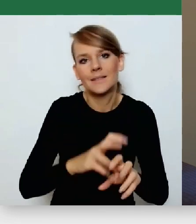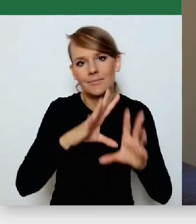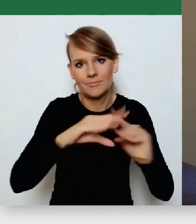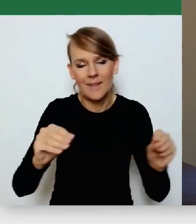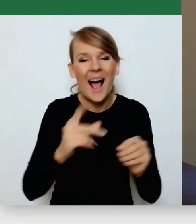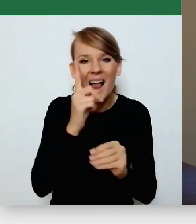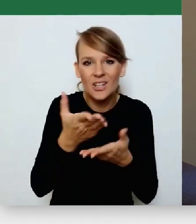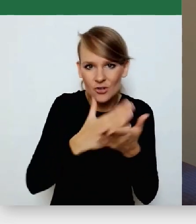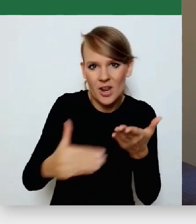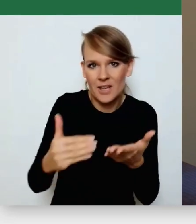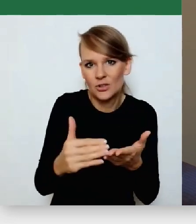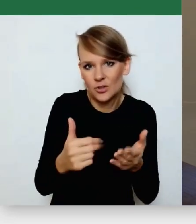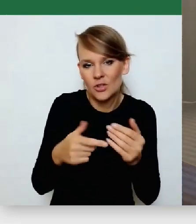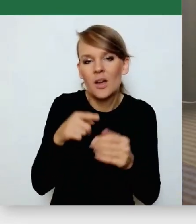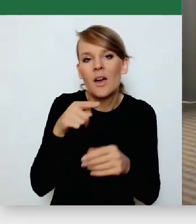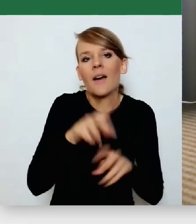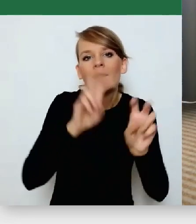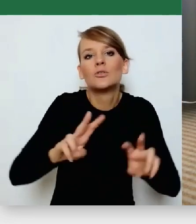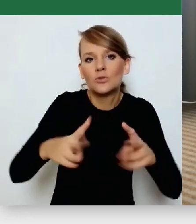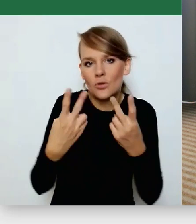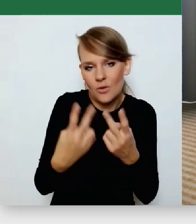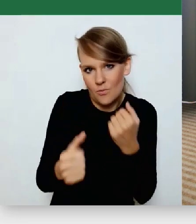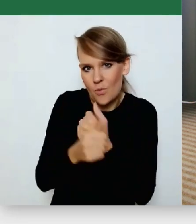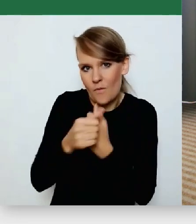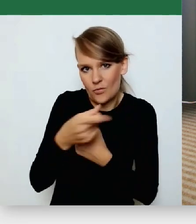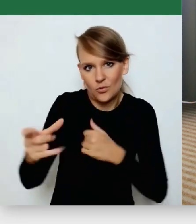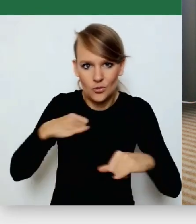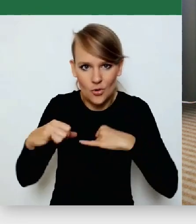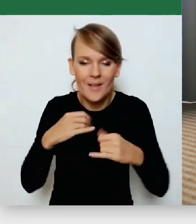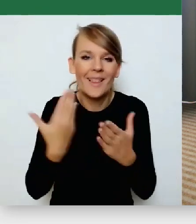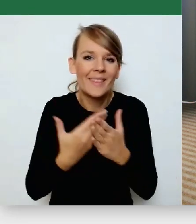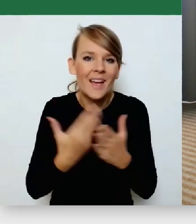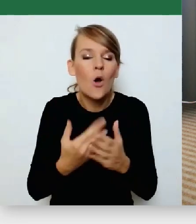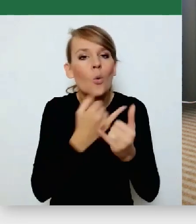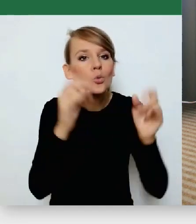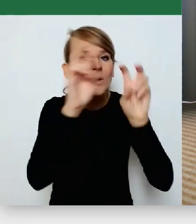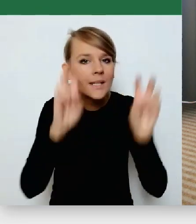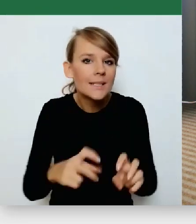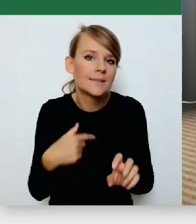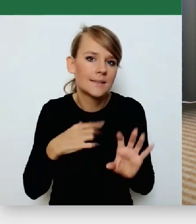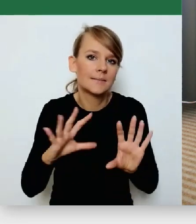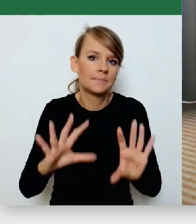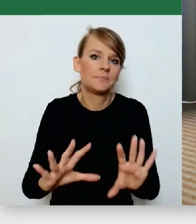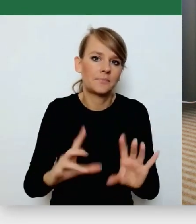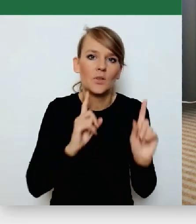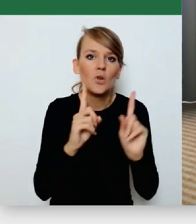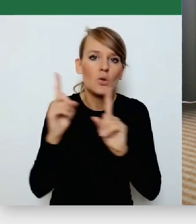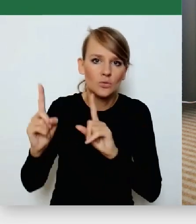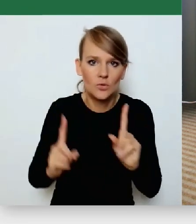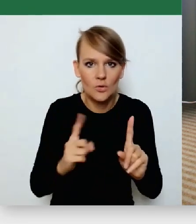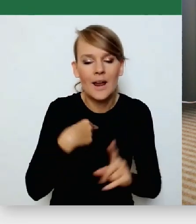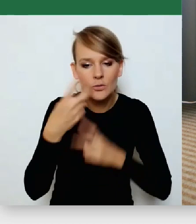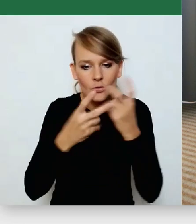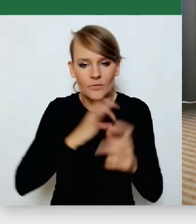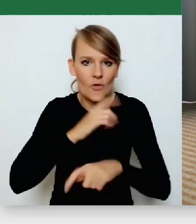ja dlatego podchodzę z taką dużą ostrożnością do tych różnych kryzysów i szukam sobie swoich rozwiązań, bo wiem, że